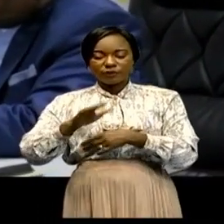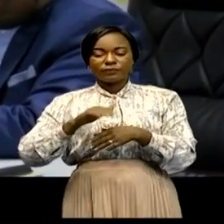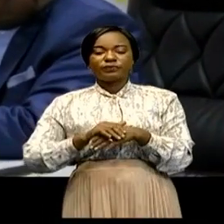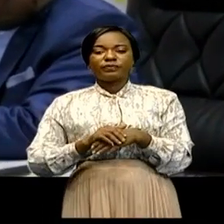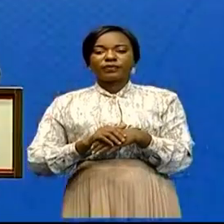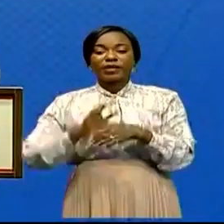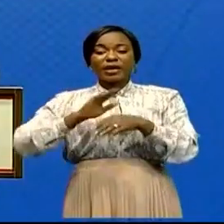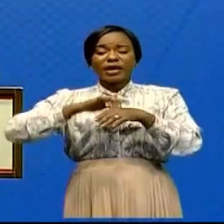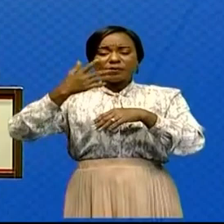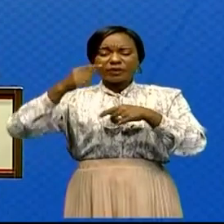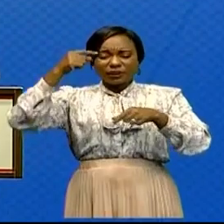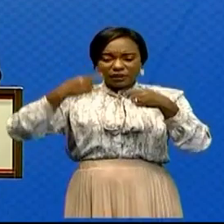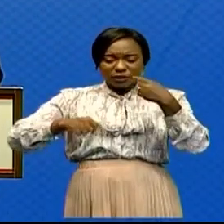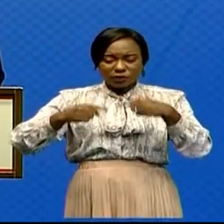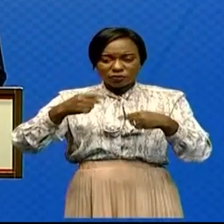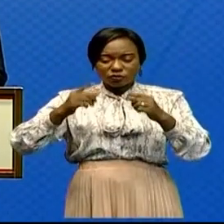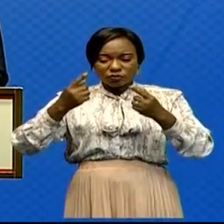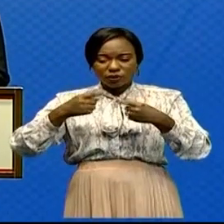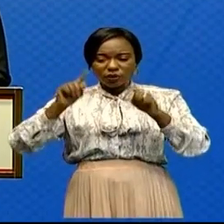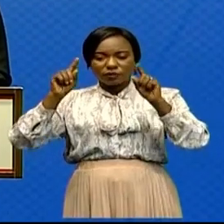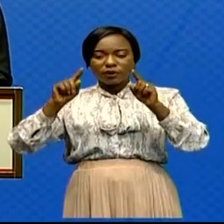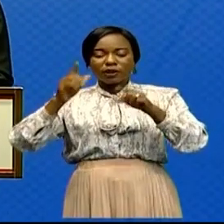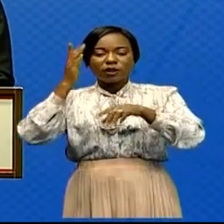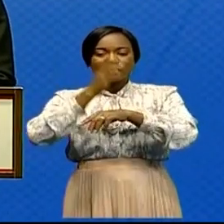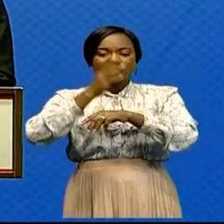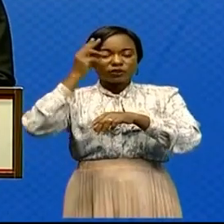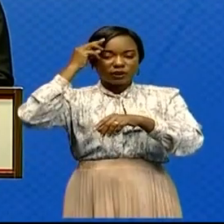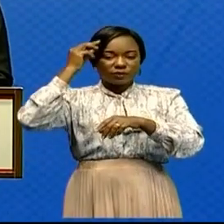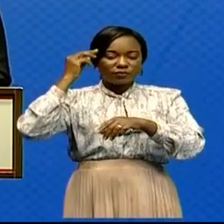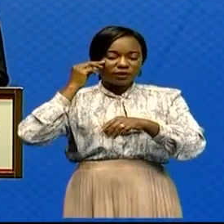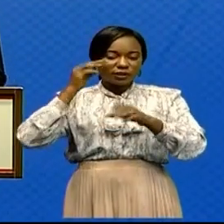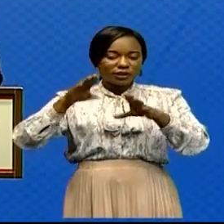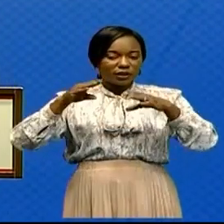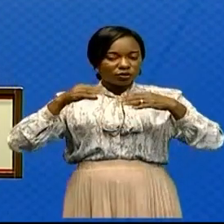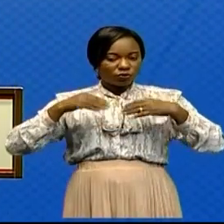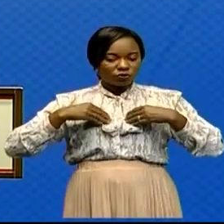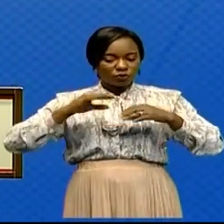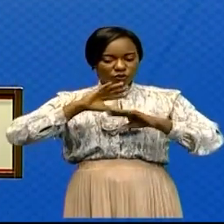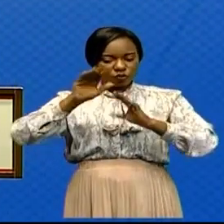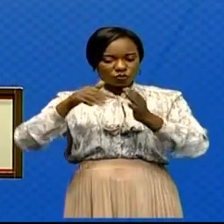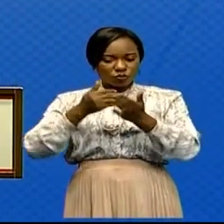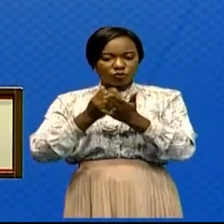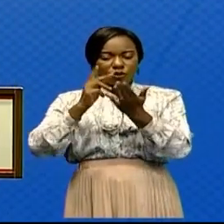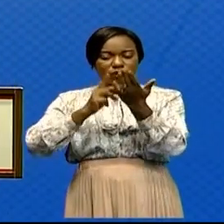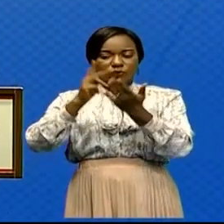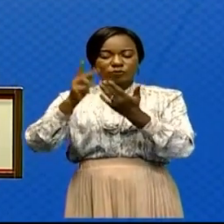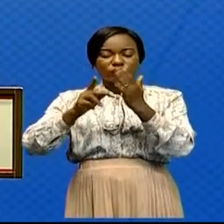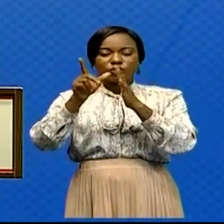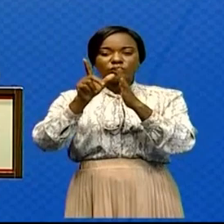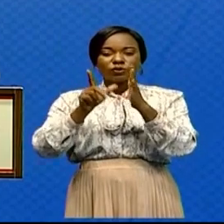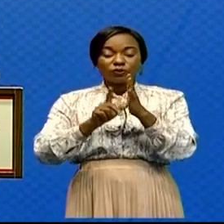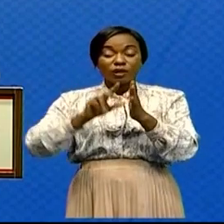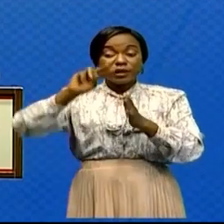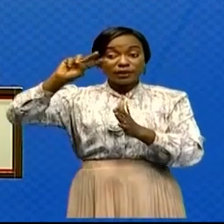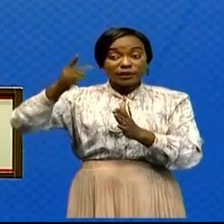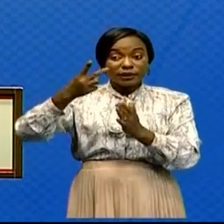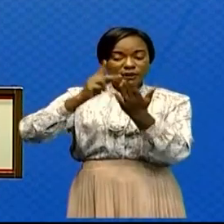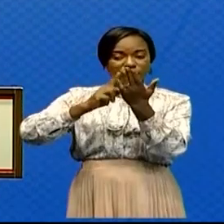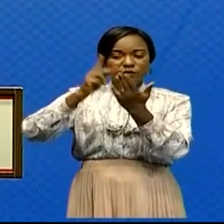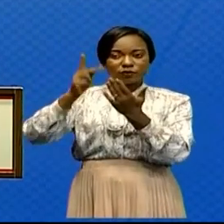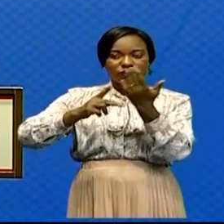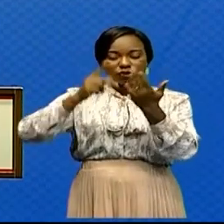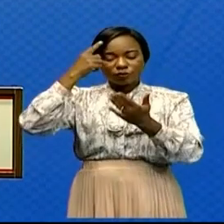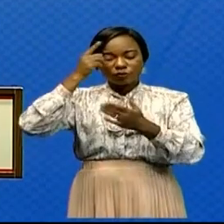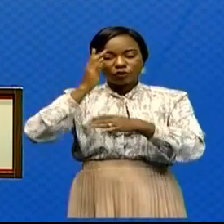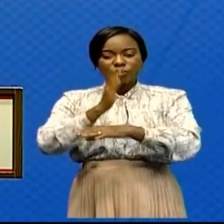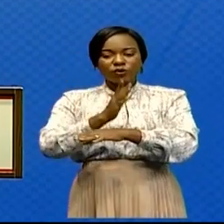Après débat et délibération, le Conseil a adopté ce projet de loi. Deuxième projet soumis à l'approbation